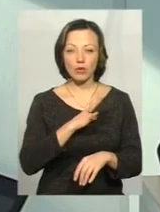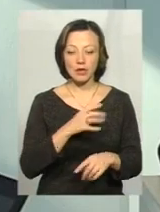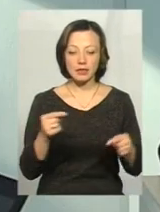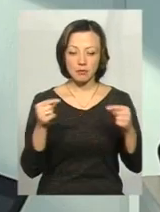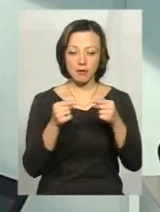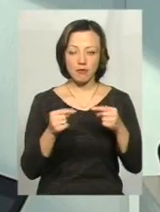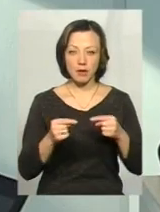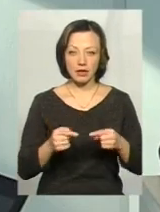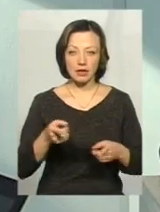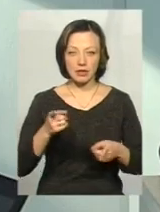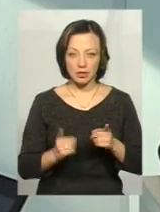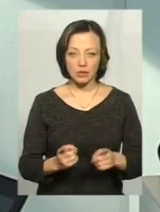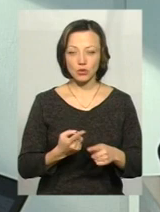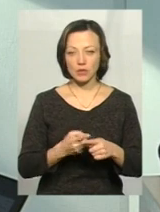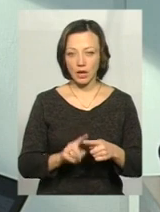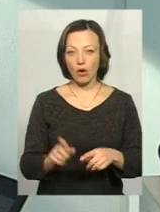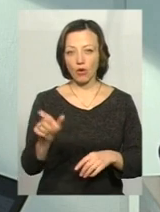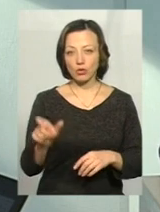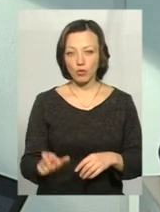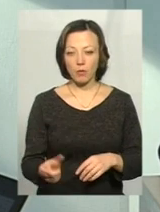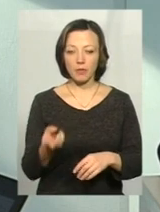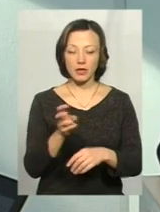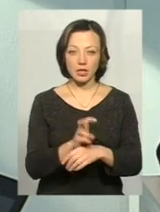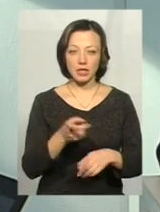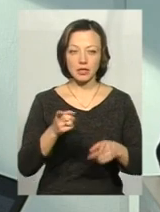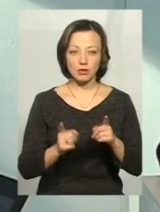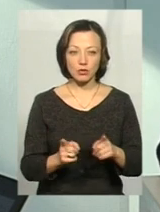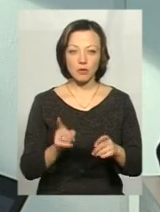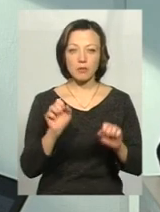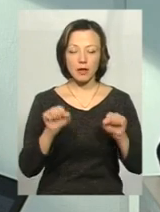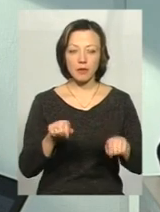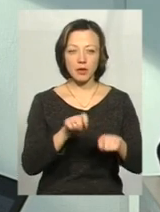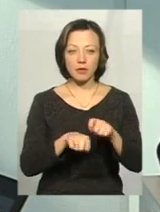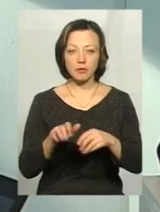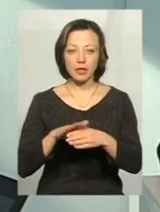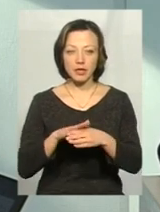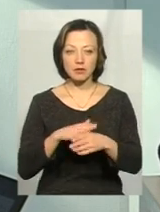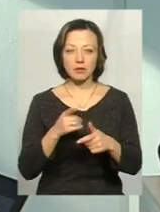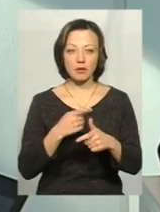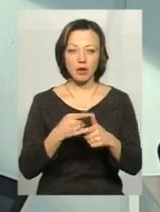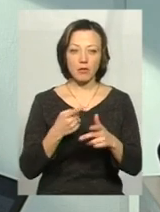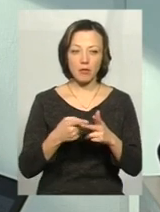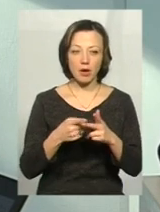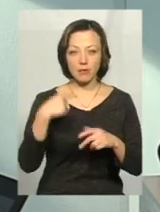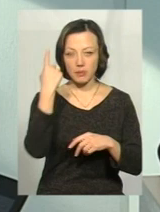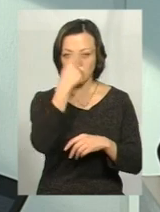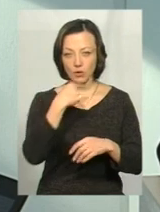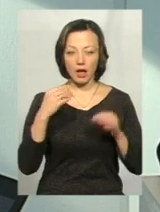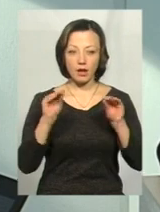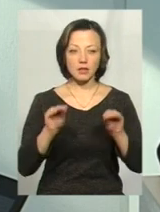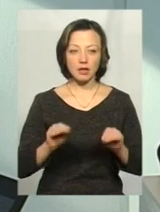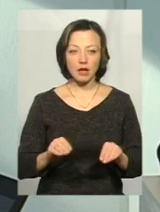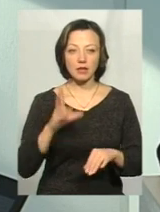співпадали дійсно, що ця особа прийшла, дійсно, щоб міг перевірити прізвища,'я або батькові, персональні дані,